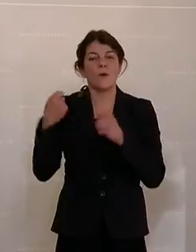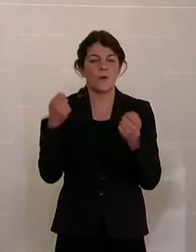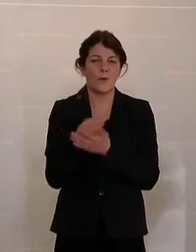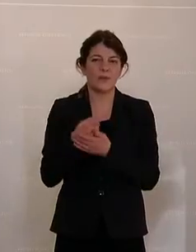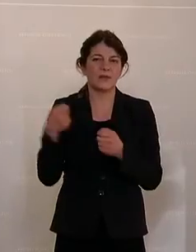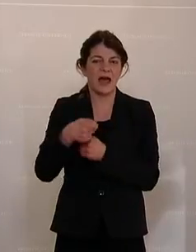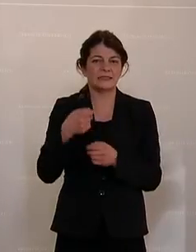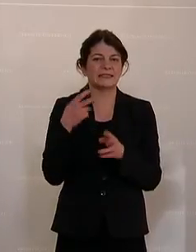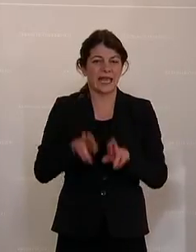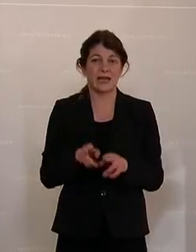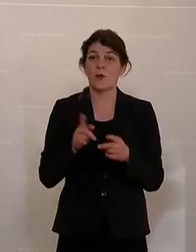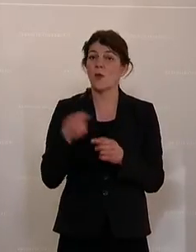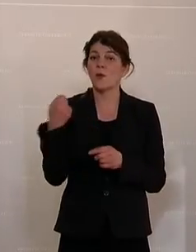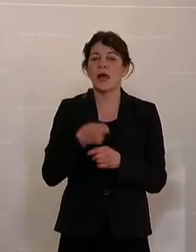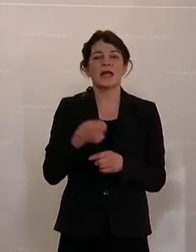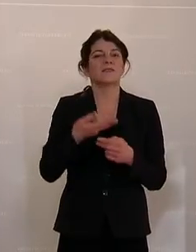Unterhaltsvorschüssen.